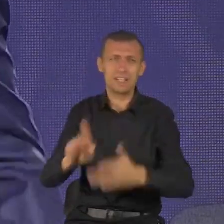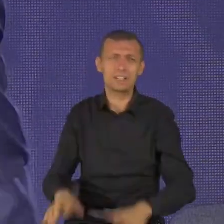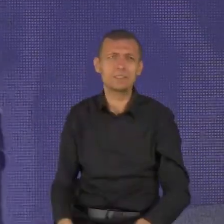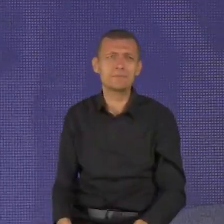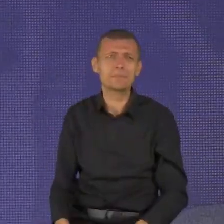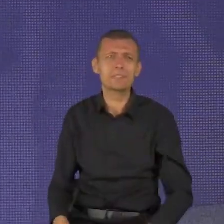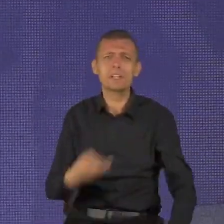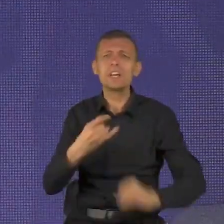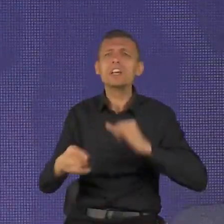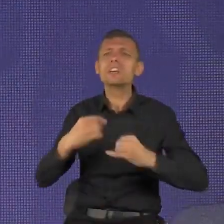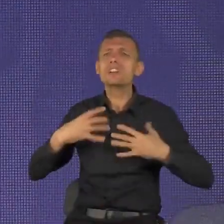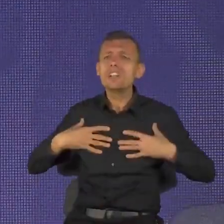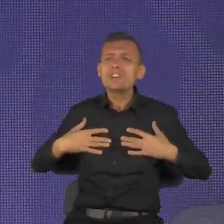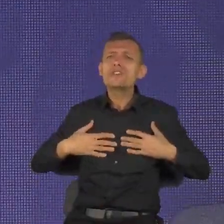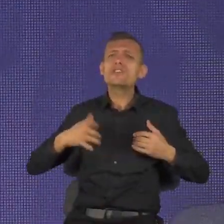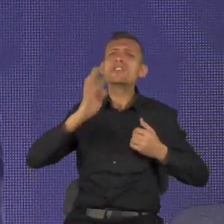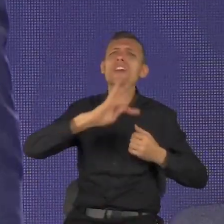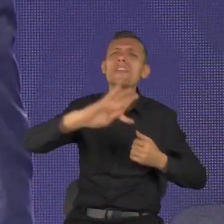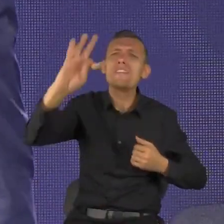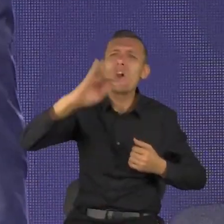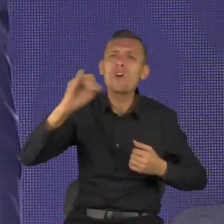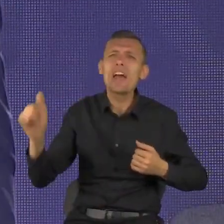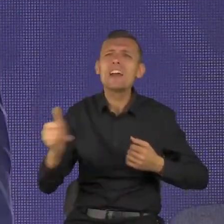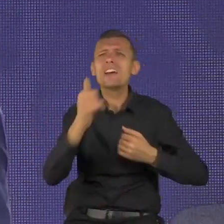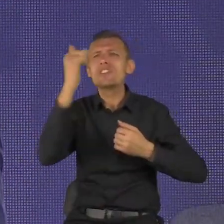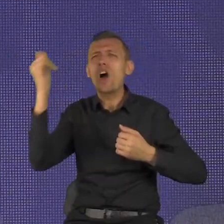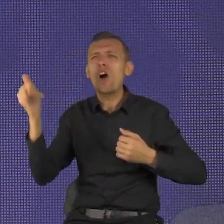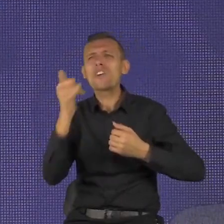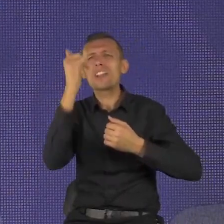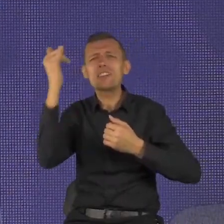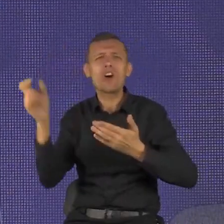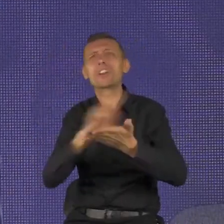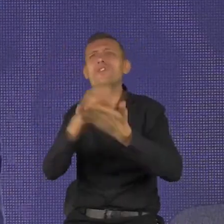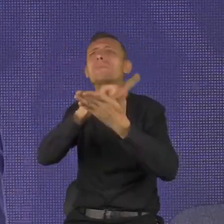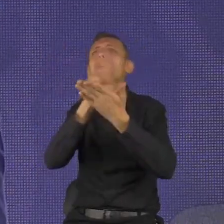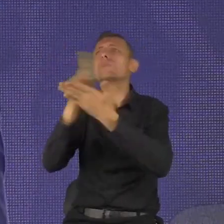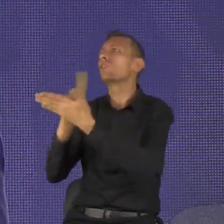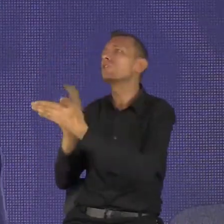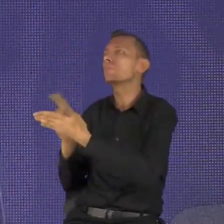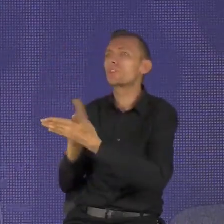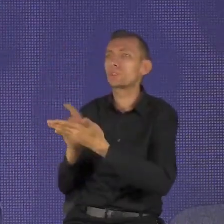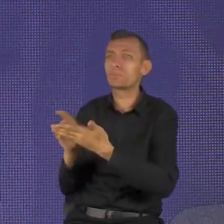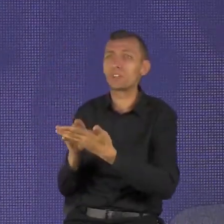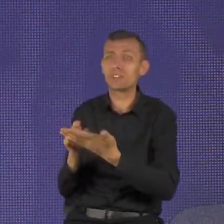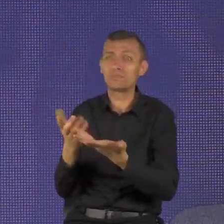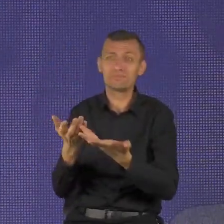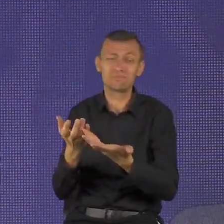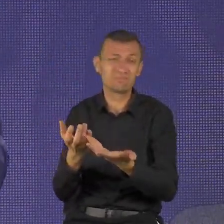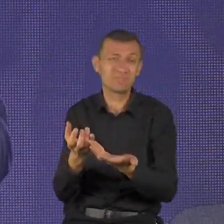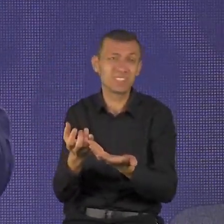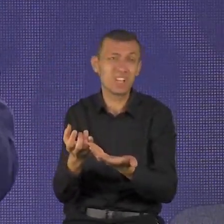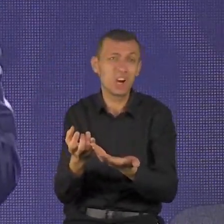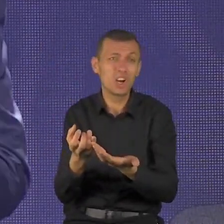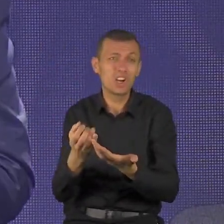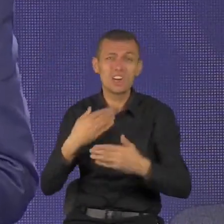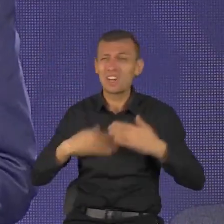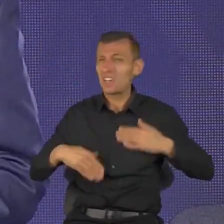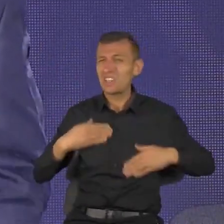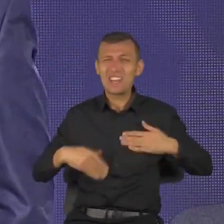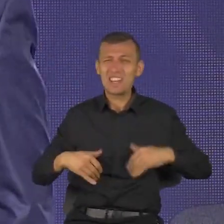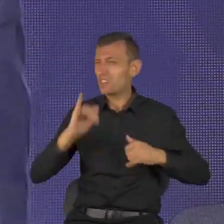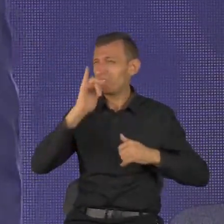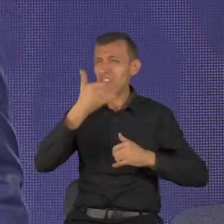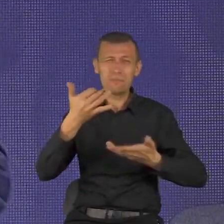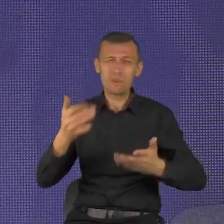pod nieustannym ciśnieniem szybkiego tempa, nie będziesz w stanie mógł się cieszyć z czegokolwiek. A to nie jest Bożą